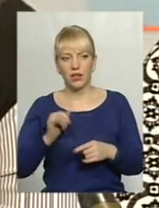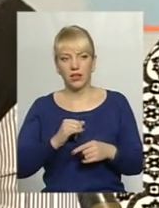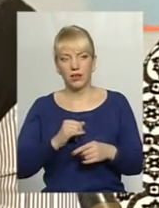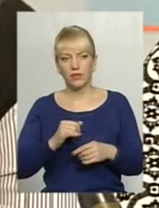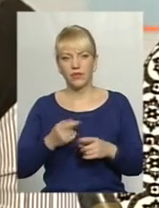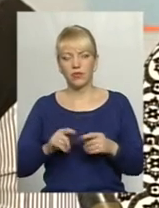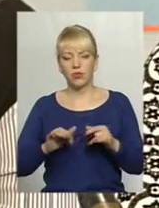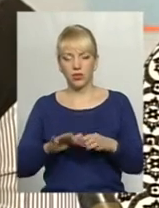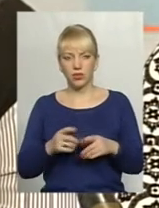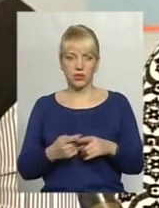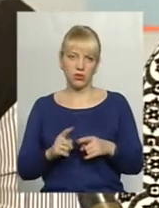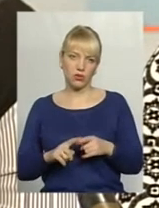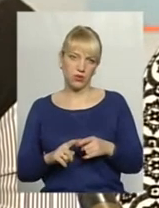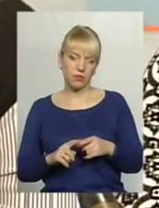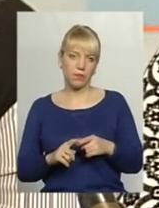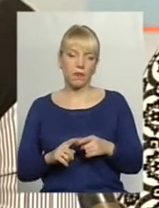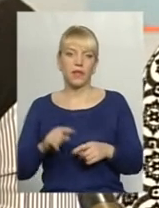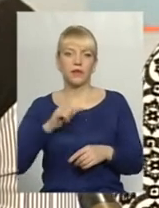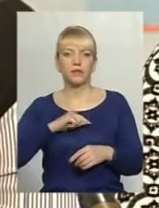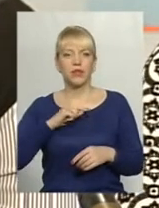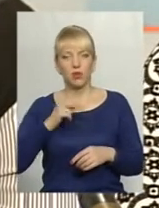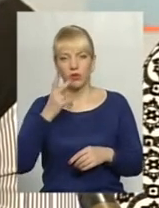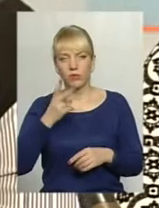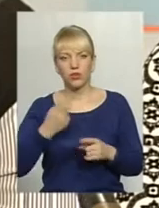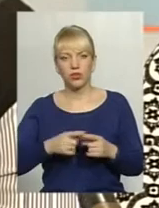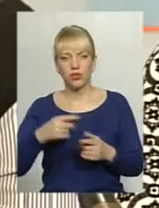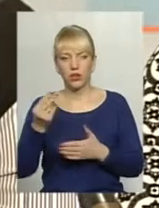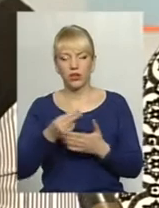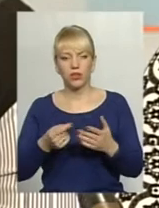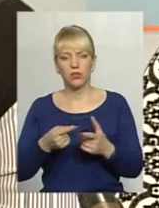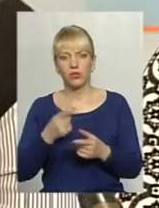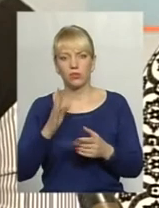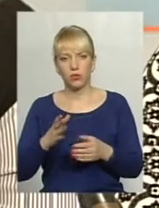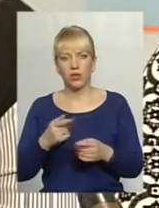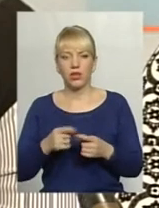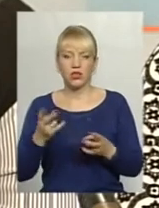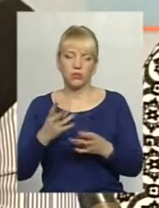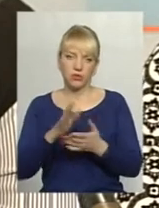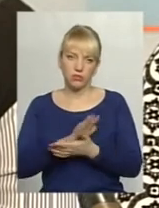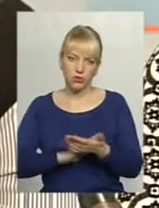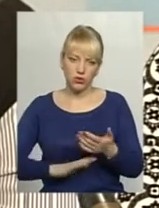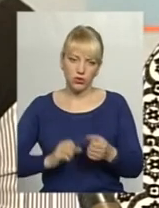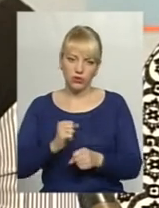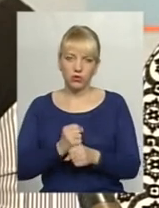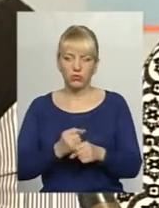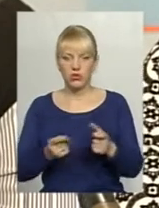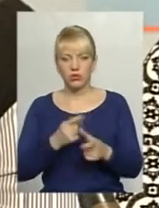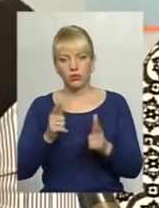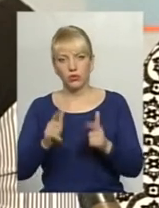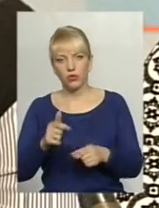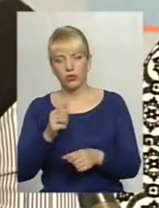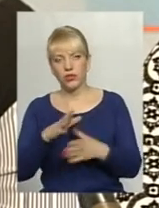в процесі цього вже психолог бачає ту картинку, яка буде, чи потрібно йому далі продовжувати роботу, і чи погоджується сім'я